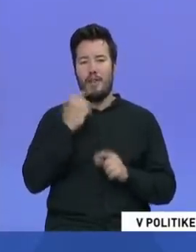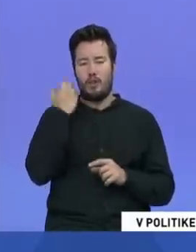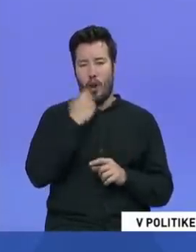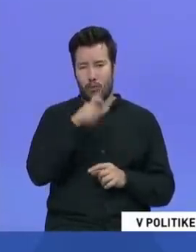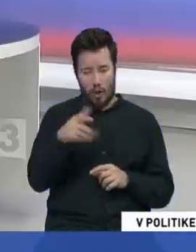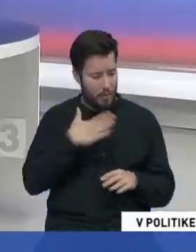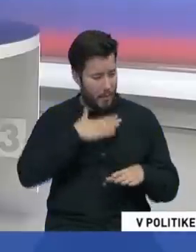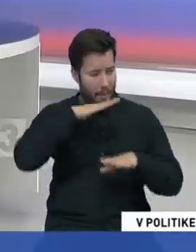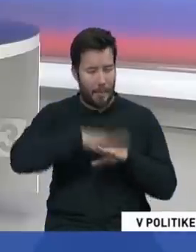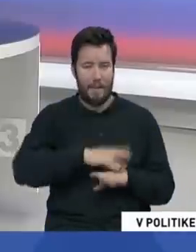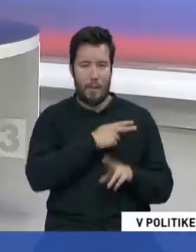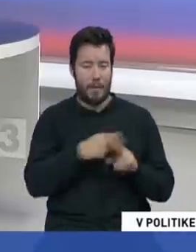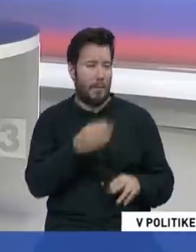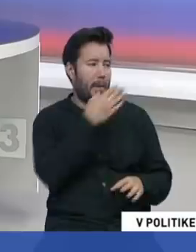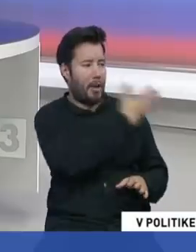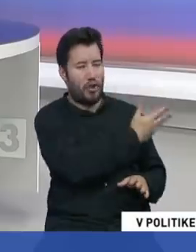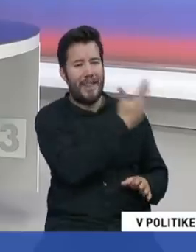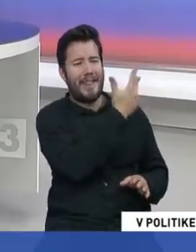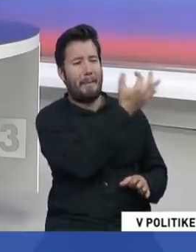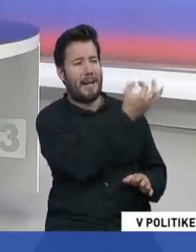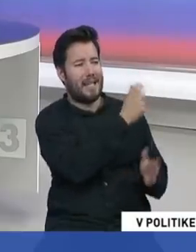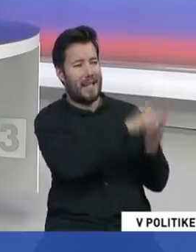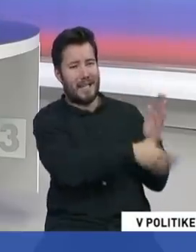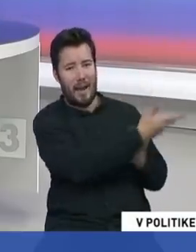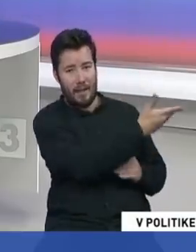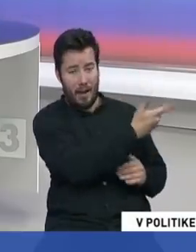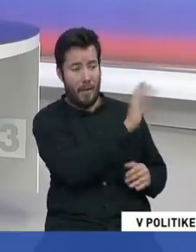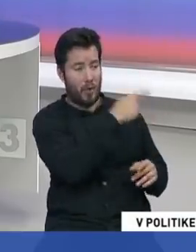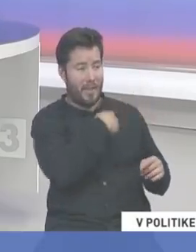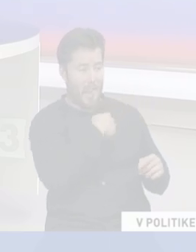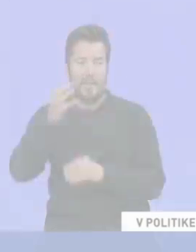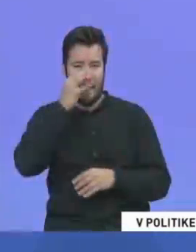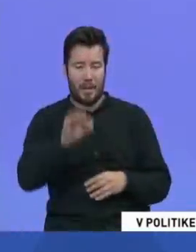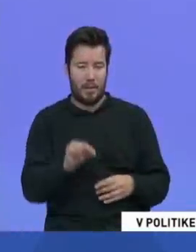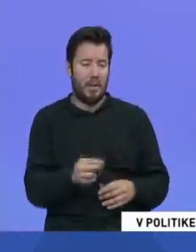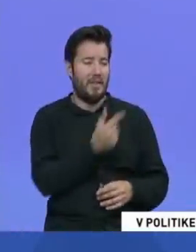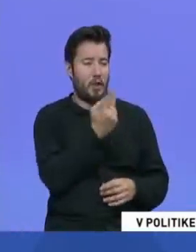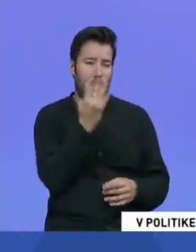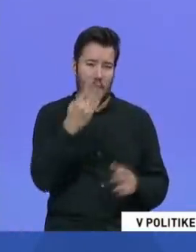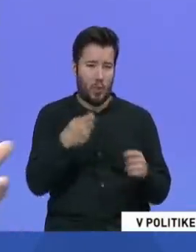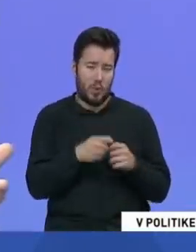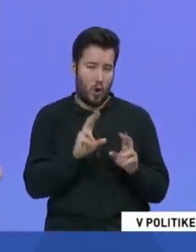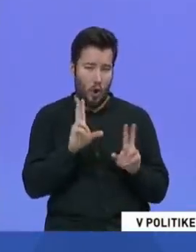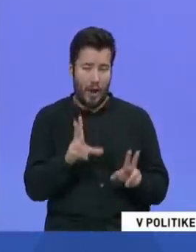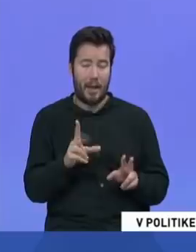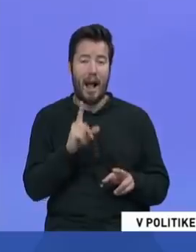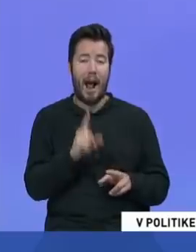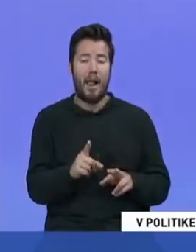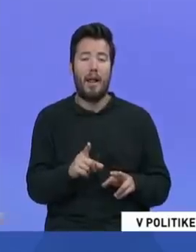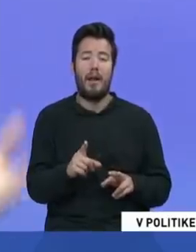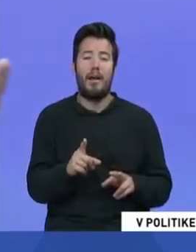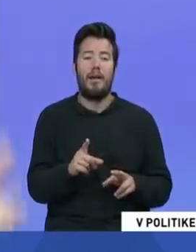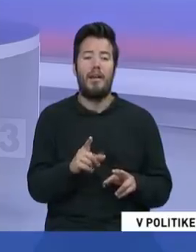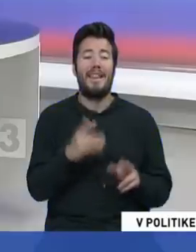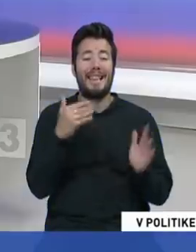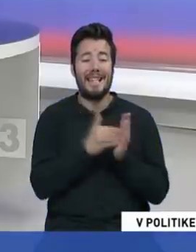plné právo a prepočte, aby trojpercentná strana tu kádrovala sociálnu demokraciu neúveriteľné. My sa bavíme o tisícoch ľudí a pán Kiska hovoril, že nebol by